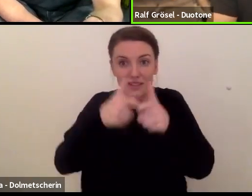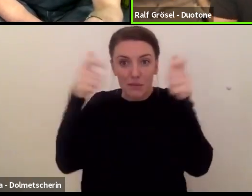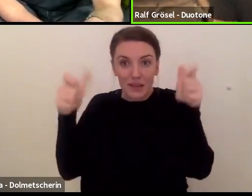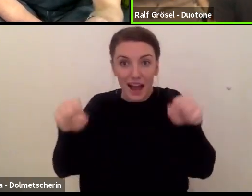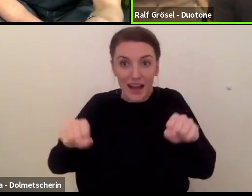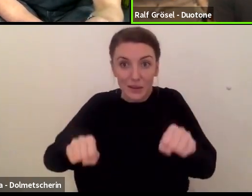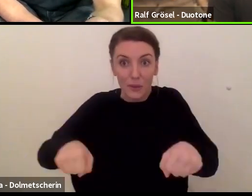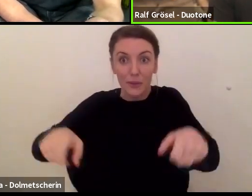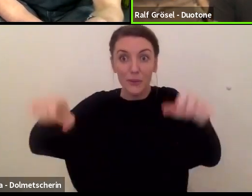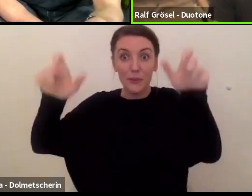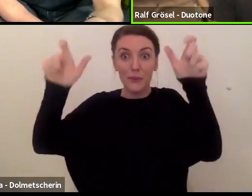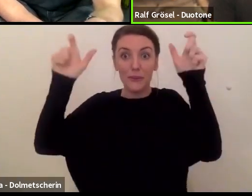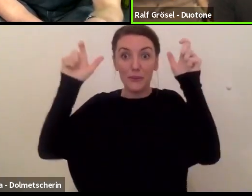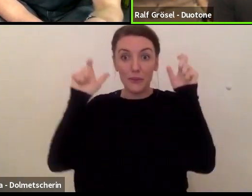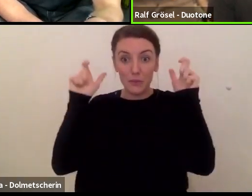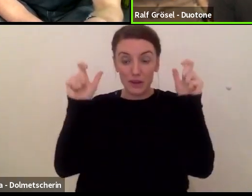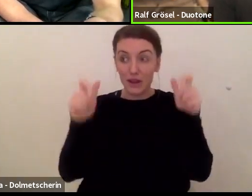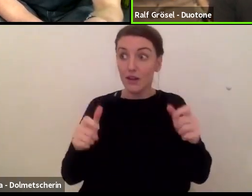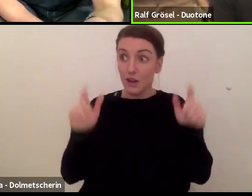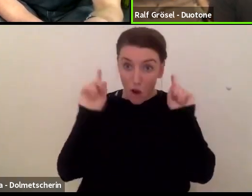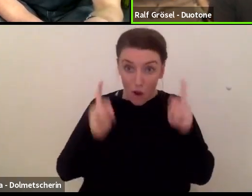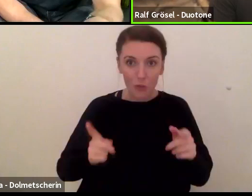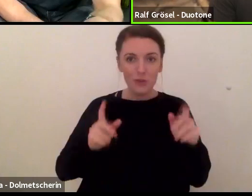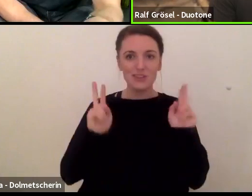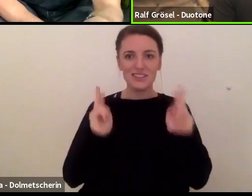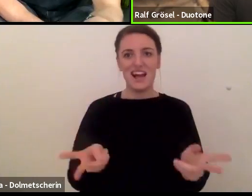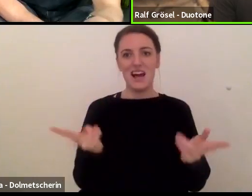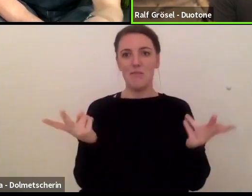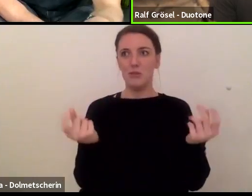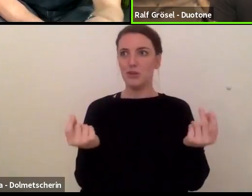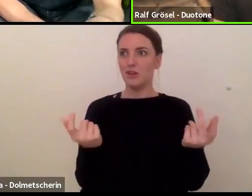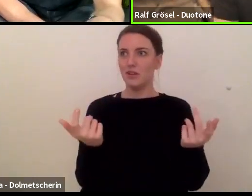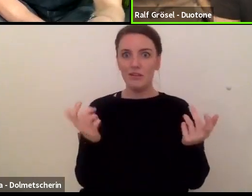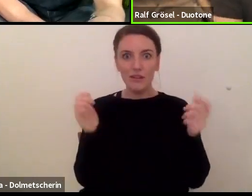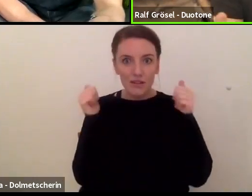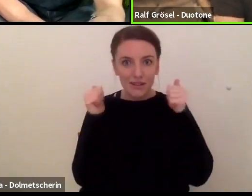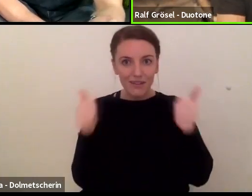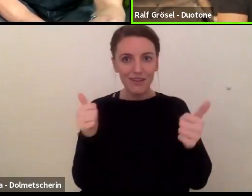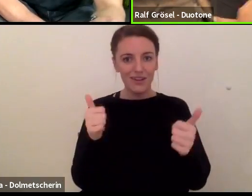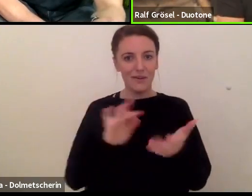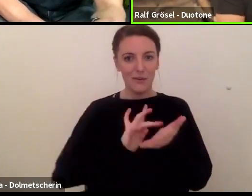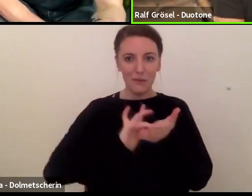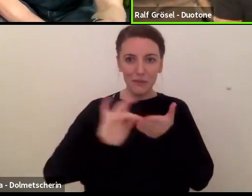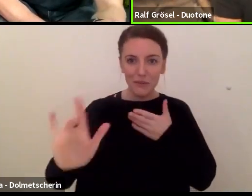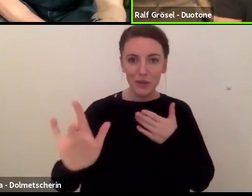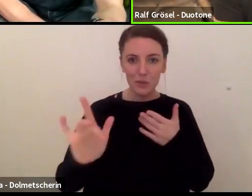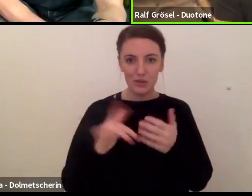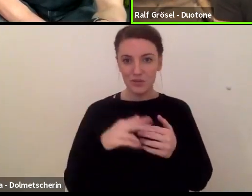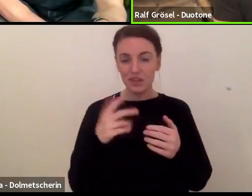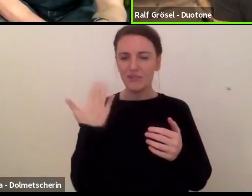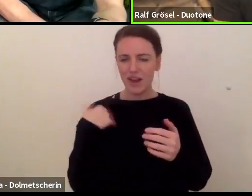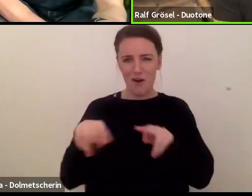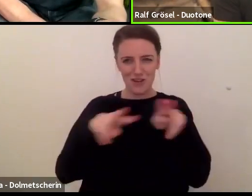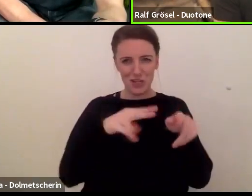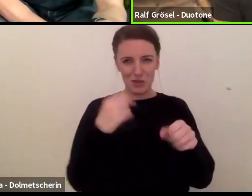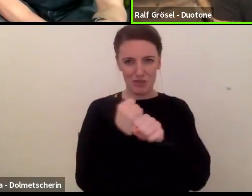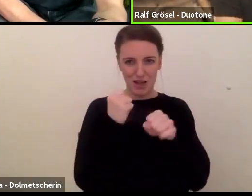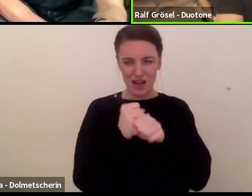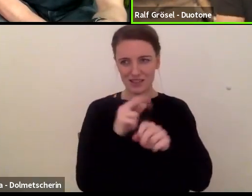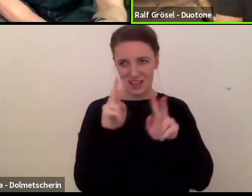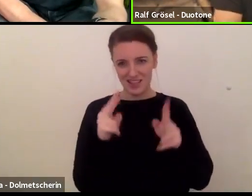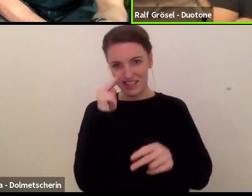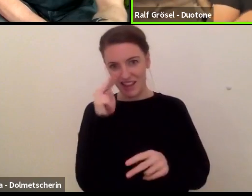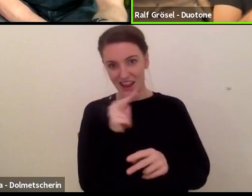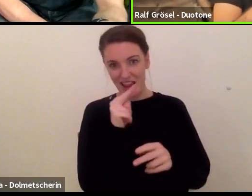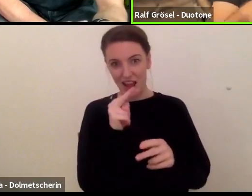Video auch da auf meinem Instagram-Channel, wo ich den Schirm quasi einmal um mich rumfliege, 360 Grad, dann